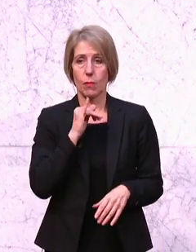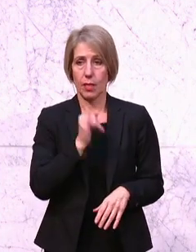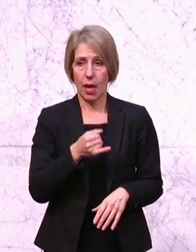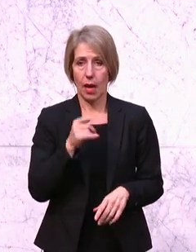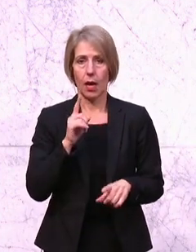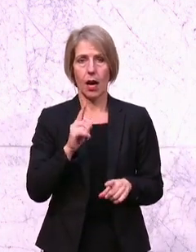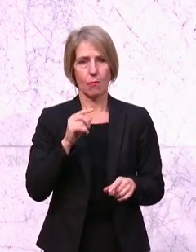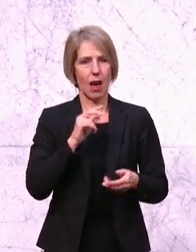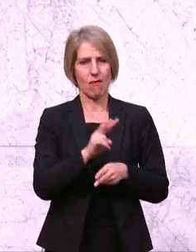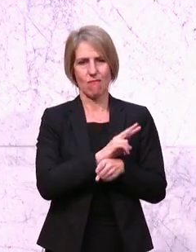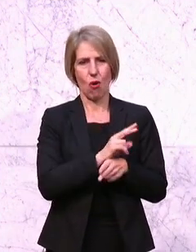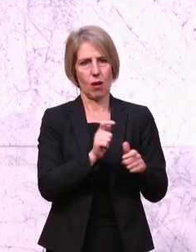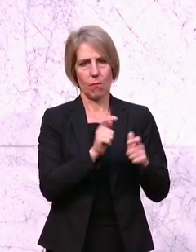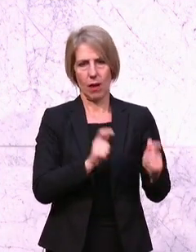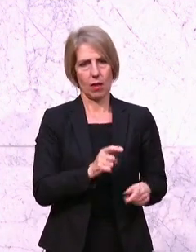nicht bei einer Mogelpackung.